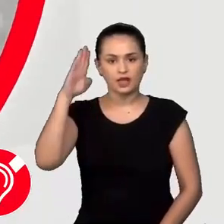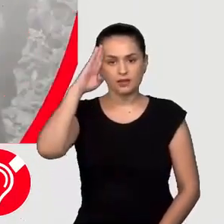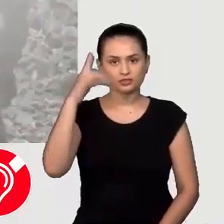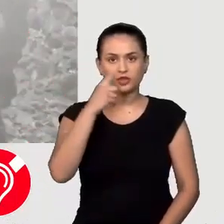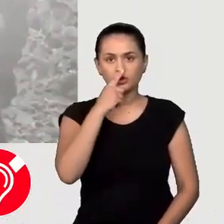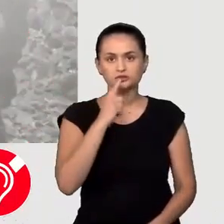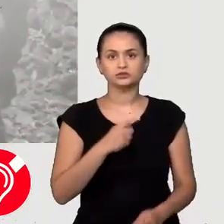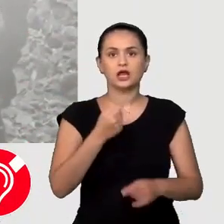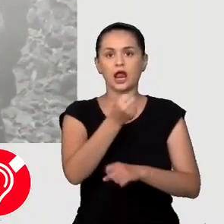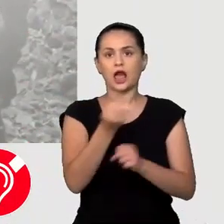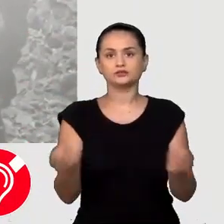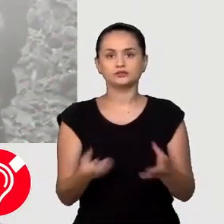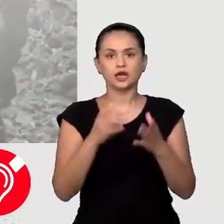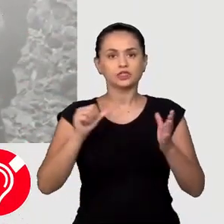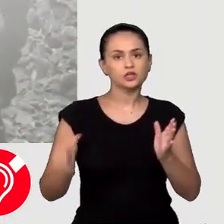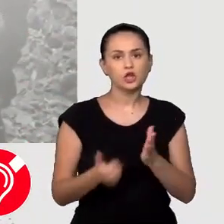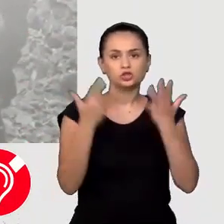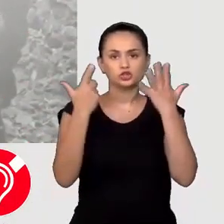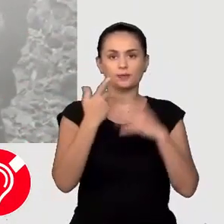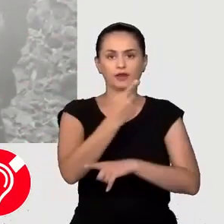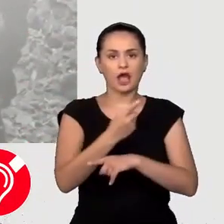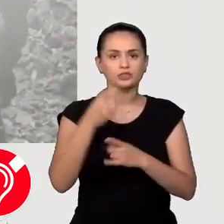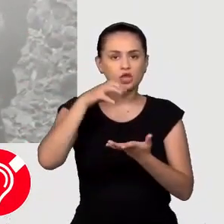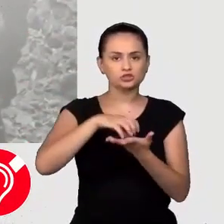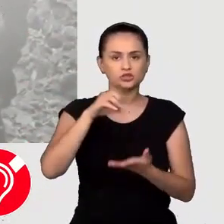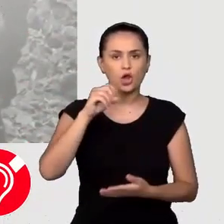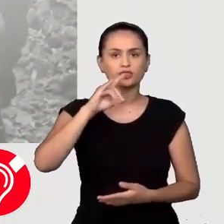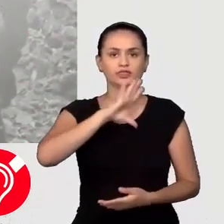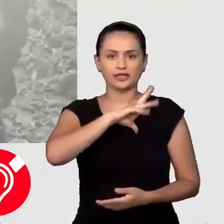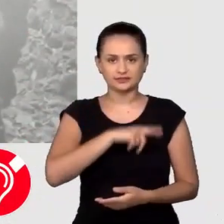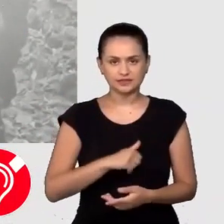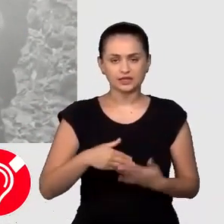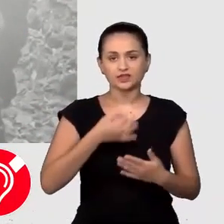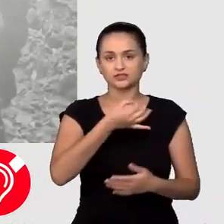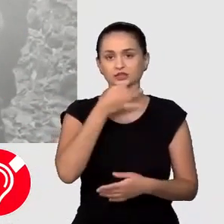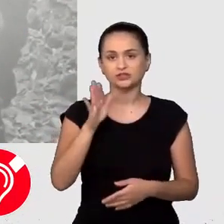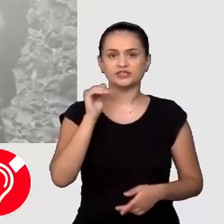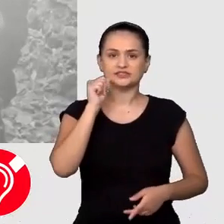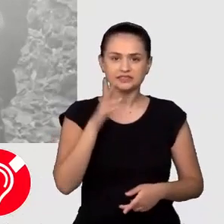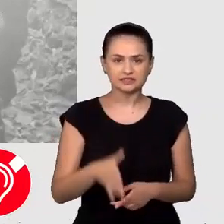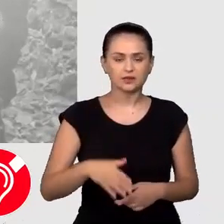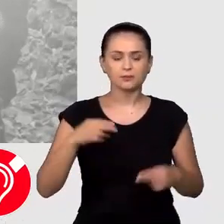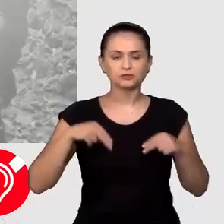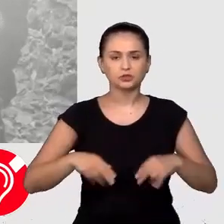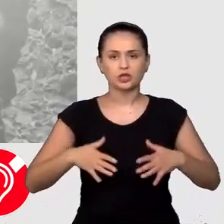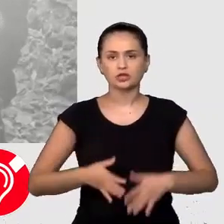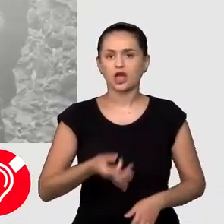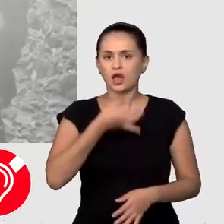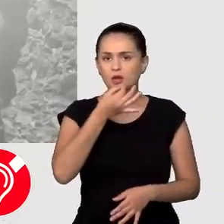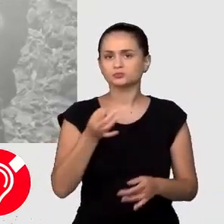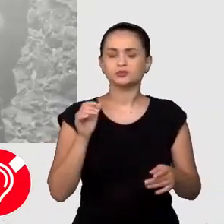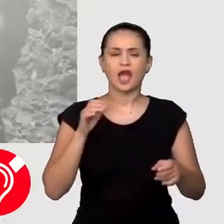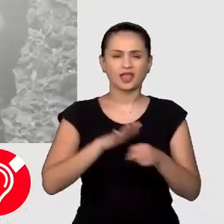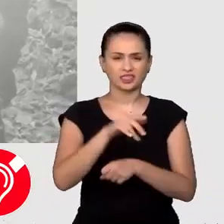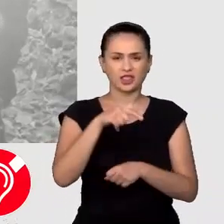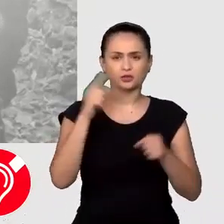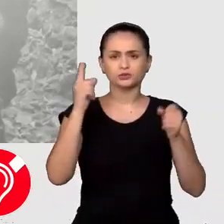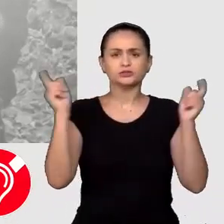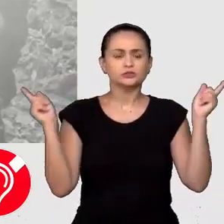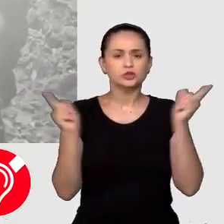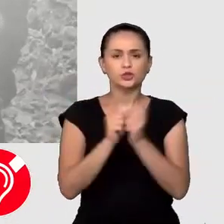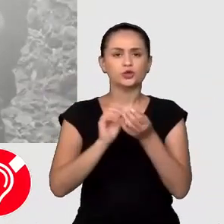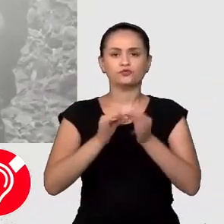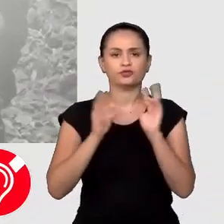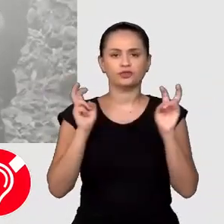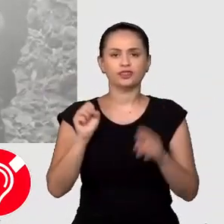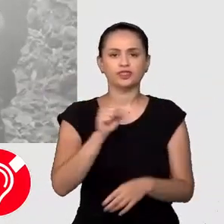Armatărul s-a lansat din nou șapte rachete în regiunea Odesea. În discursul său zilnic, Zelenski a descris atactul printr-un